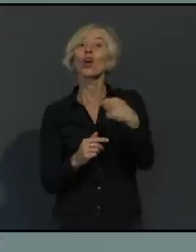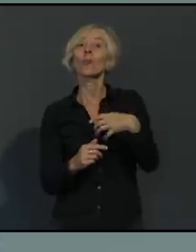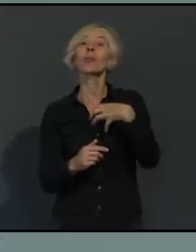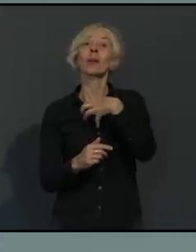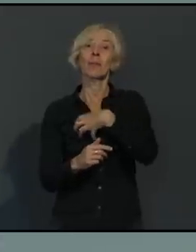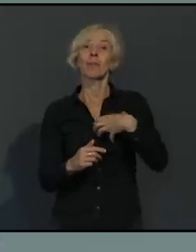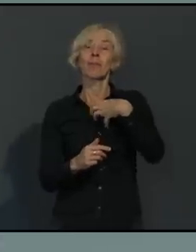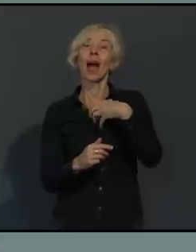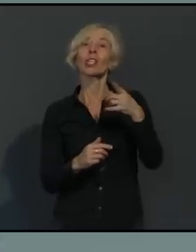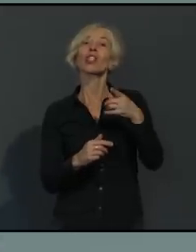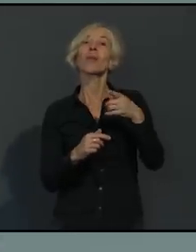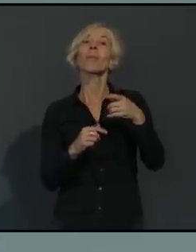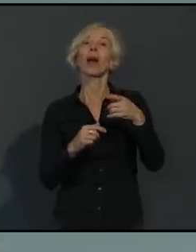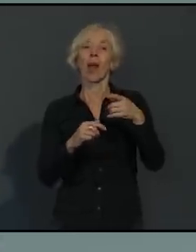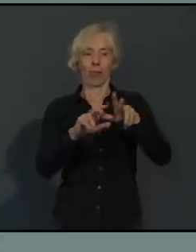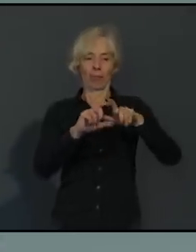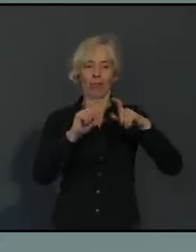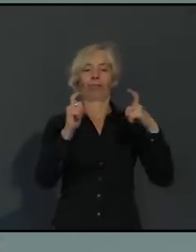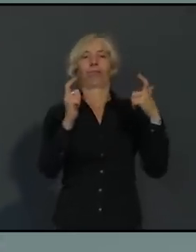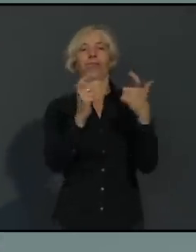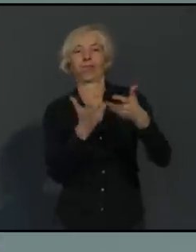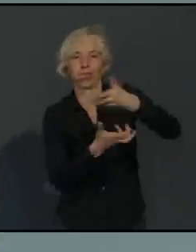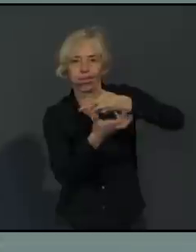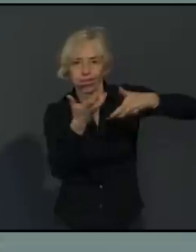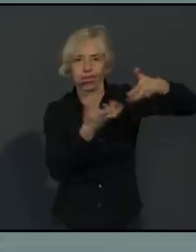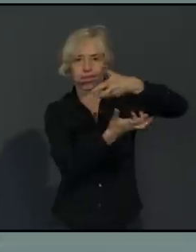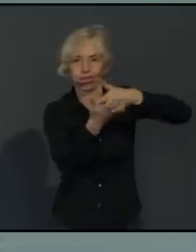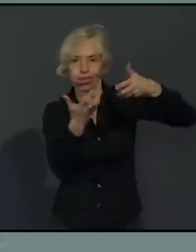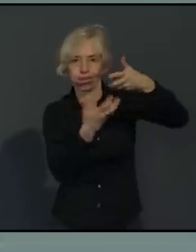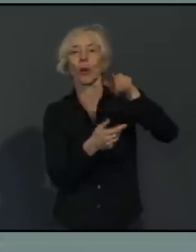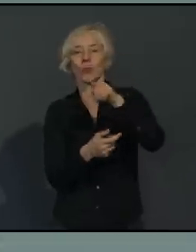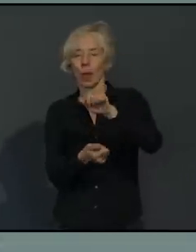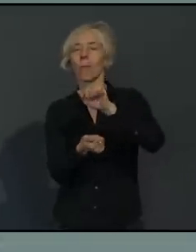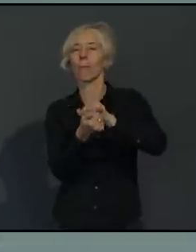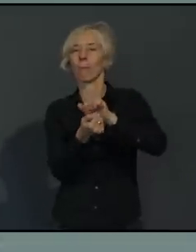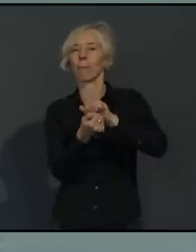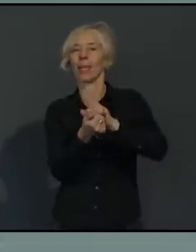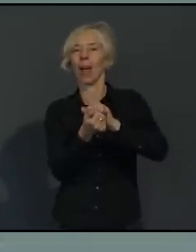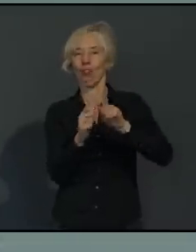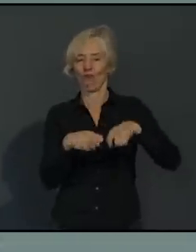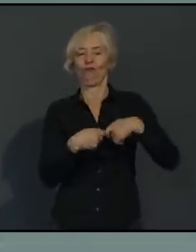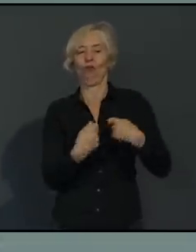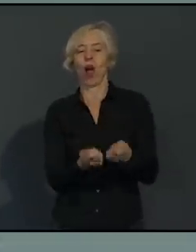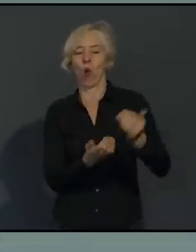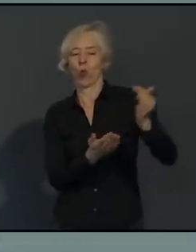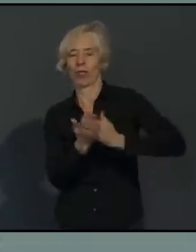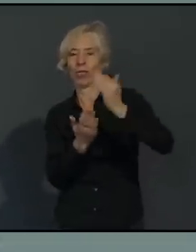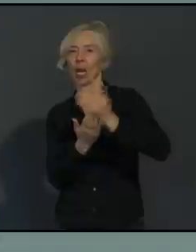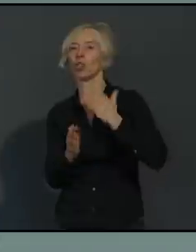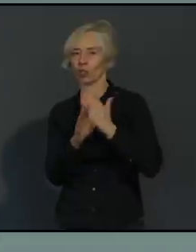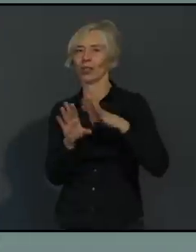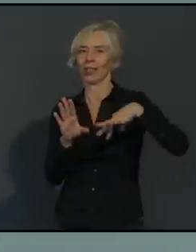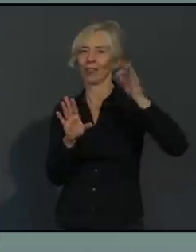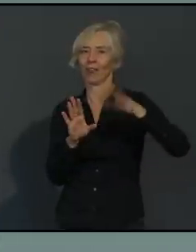im Netz auffindbar, sagt eben auch ausdrücklich, dass in Gebieten mit besonders hohem Infektionsgeschehen eben auch